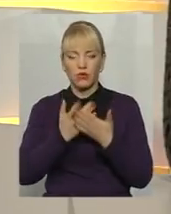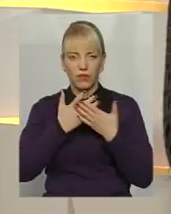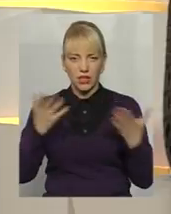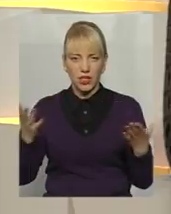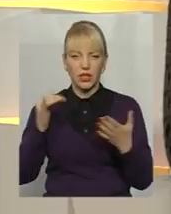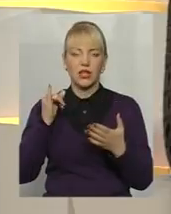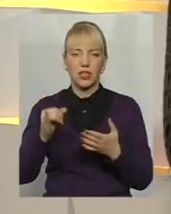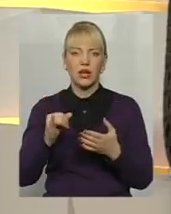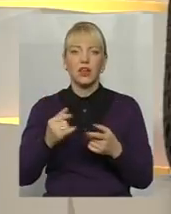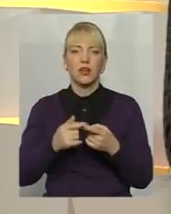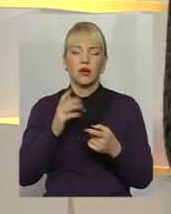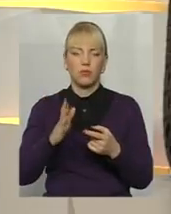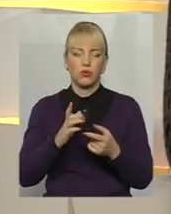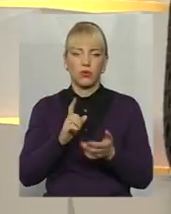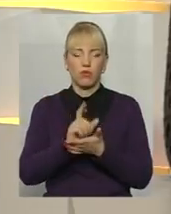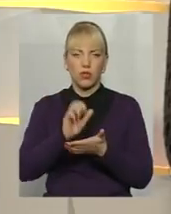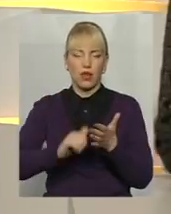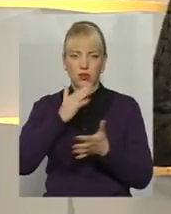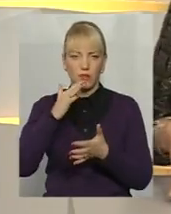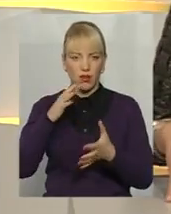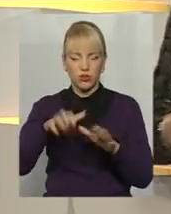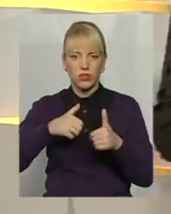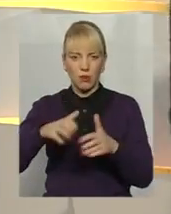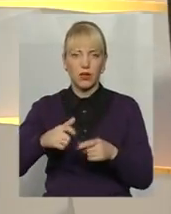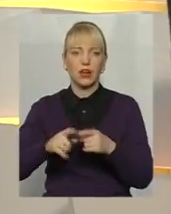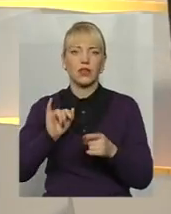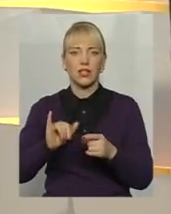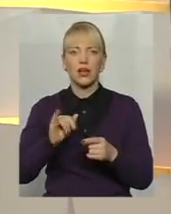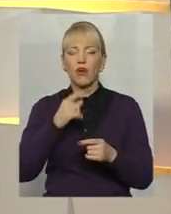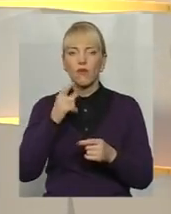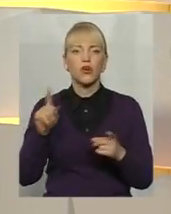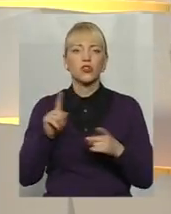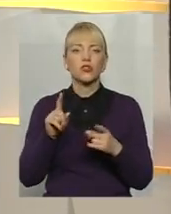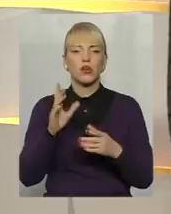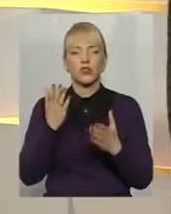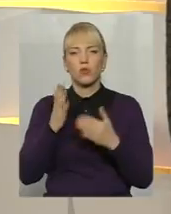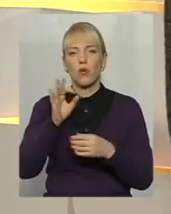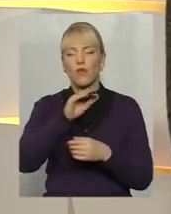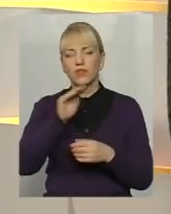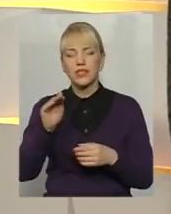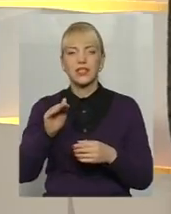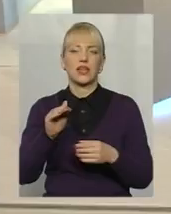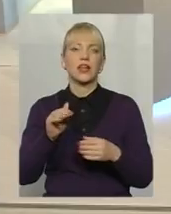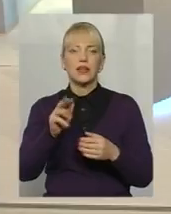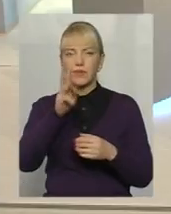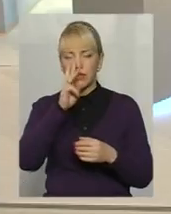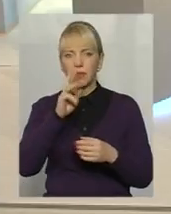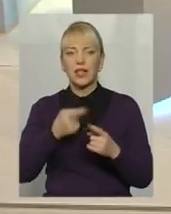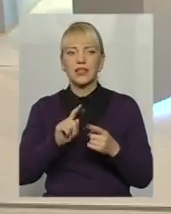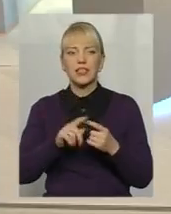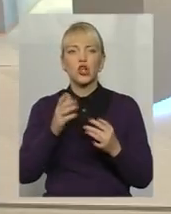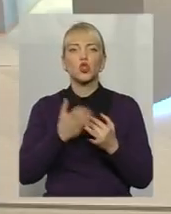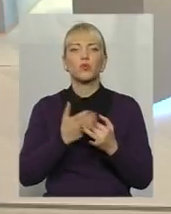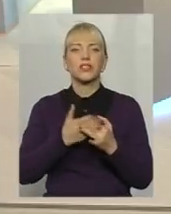певні питання були, що менше доход, значить можна отримати більшу субсидію. Це така ж проблема